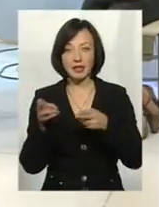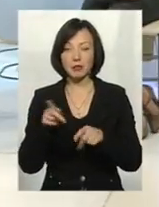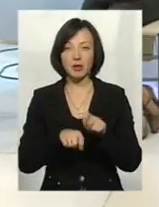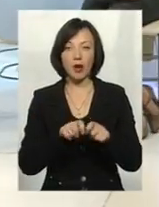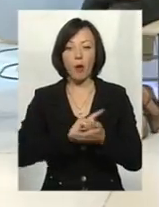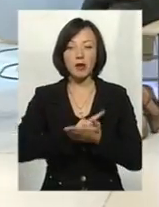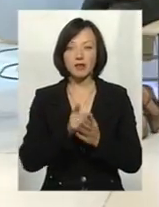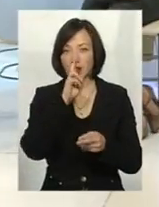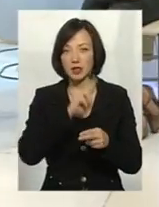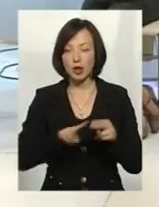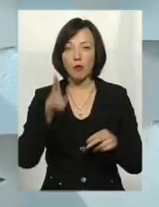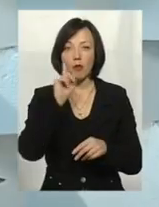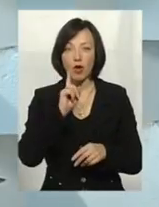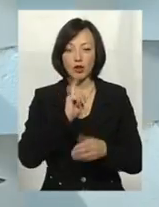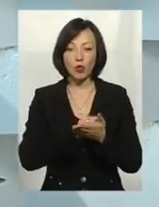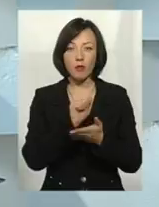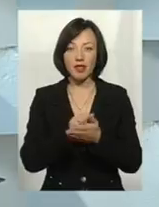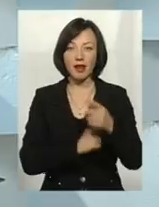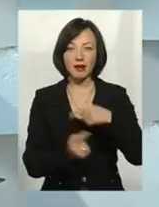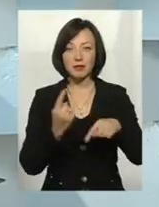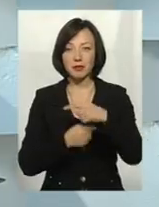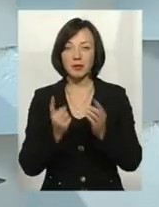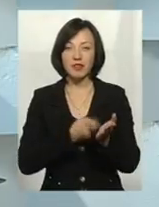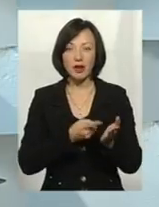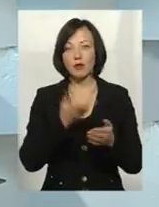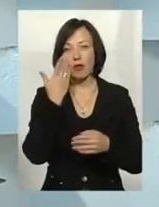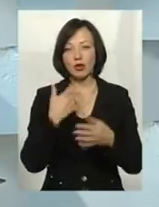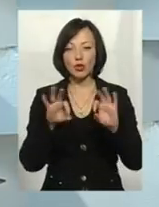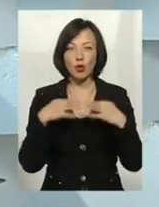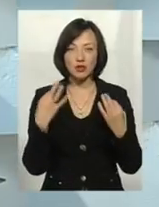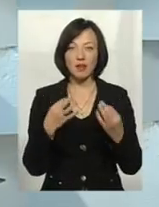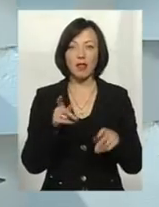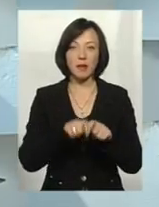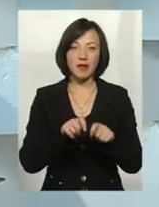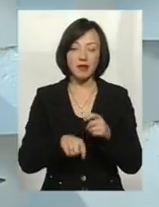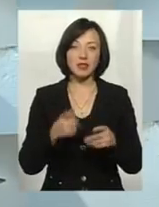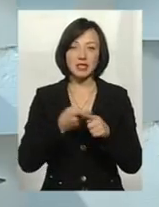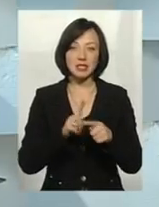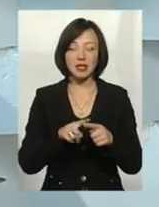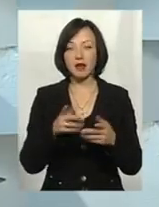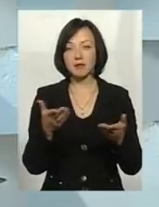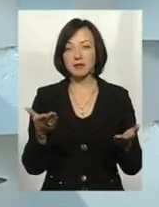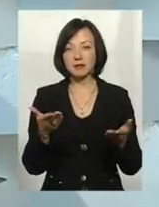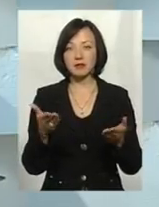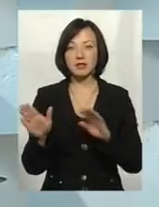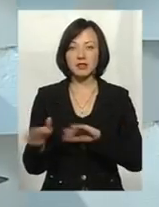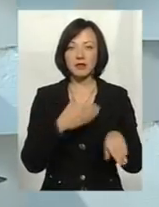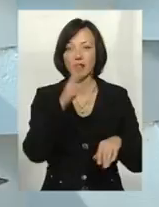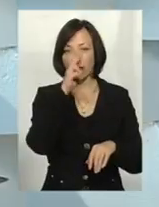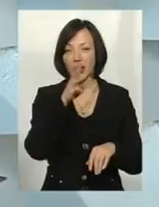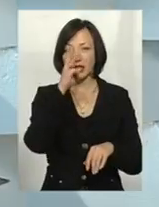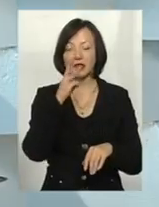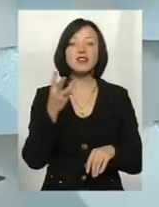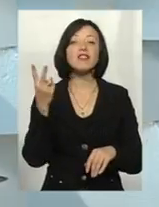втрачається. Поки ми пройдемо ці всі документальні підтвердження, поки ми отримуємо дозвіл на проведення перевірки, це в кращому випадку пройде 2-3